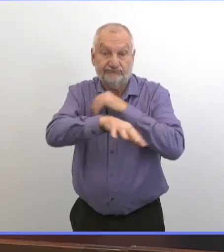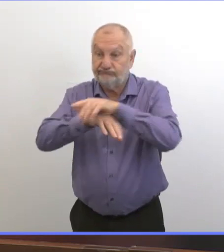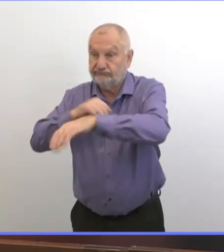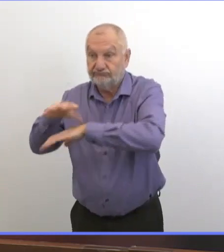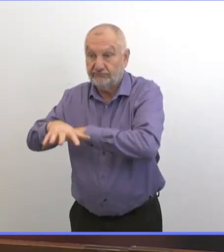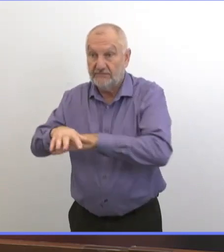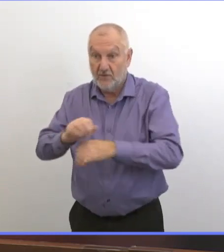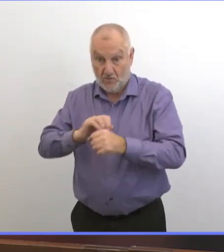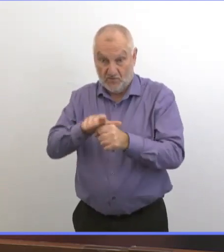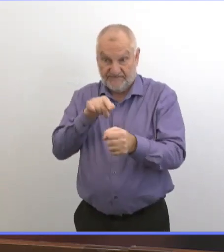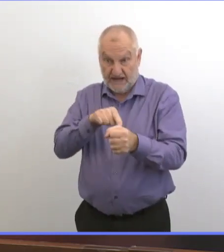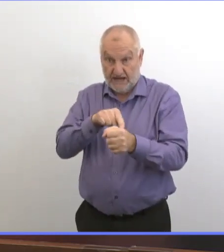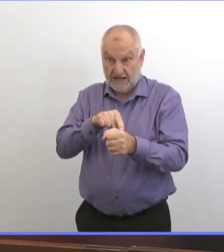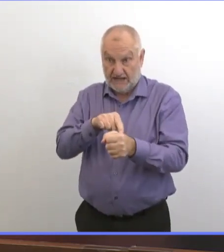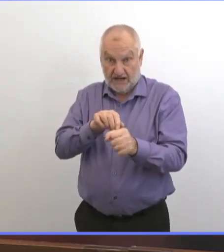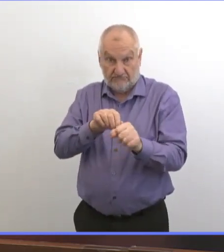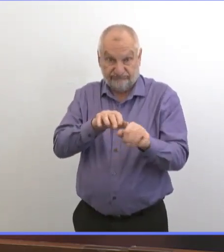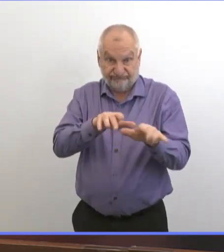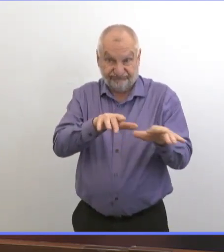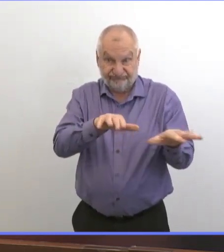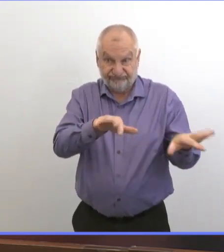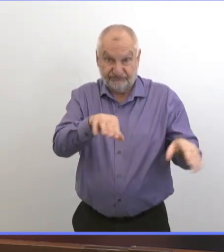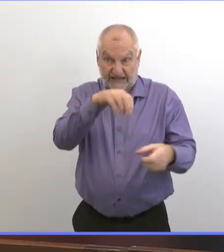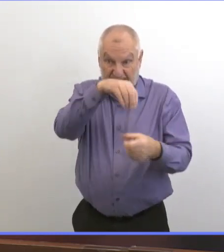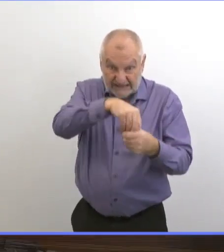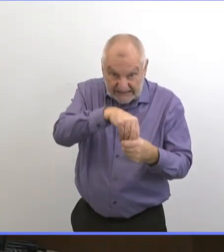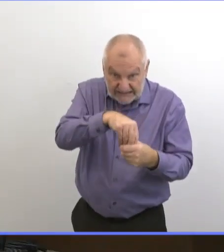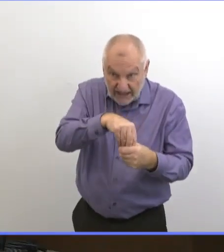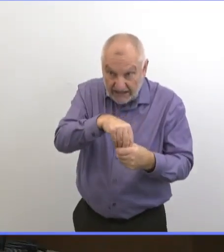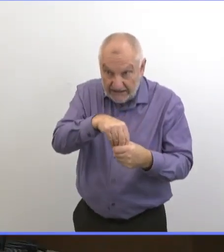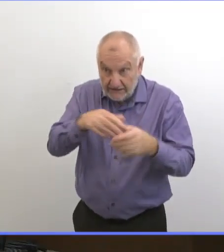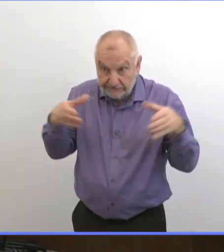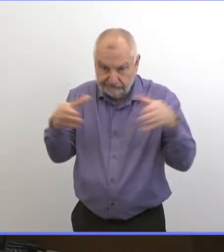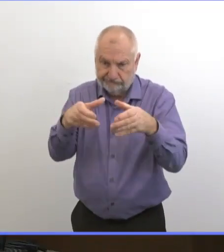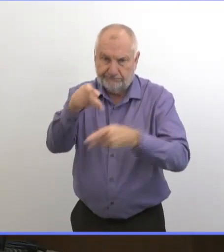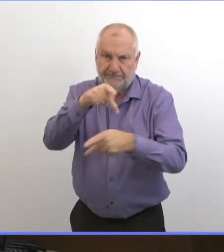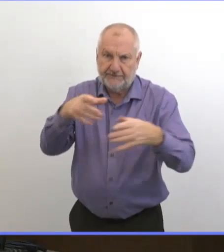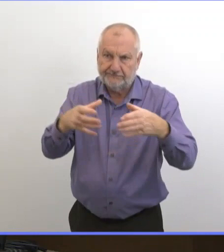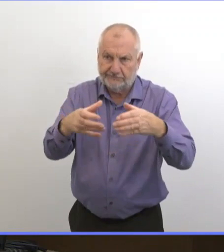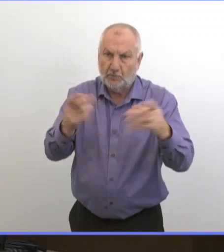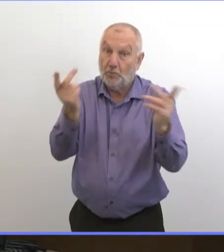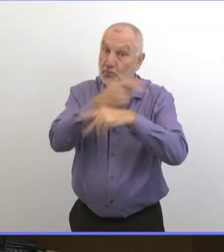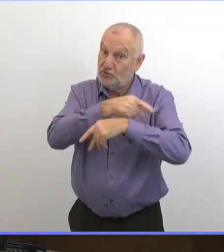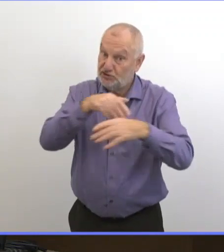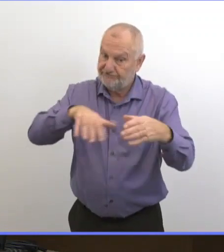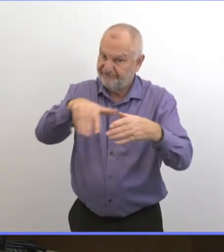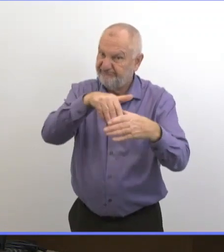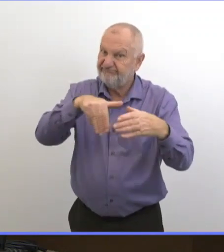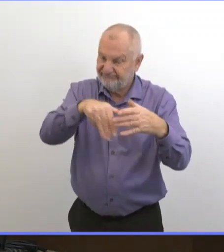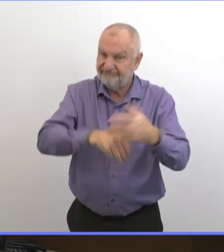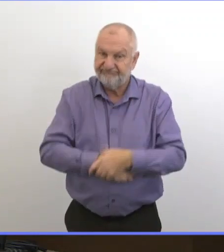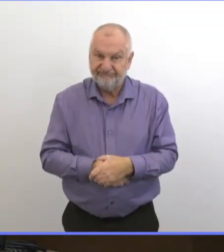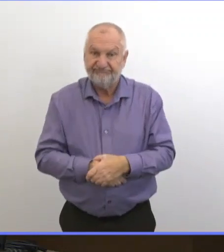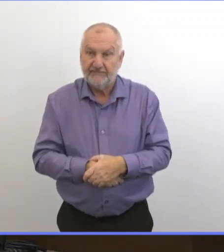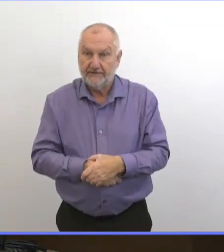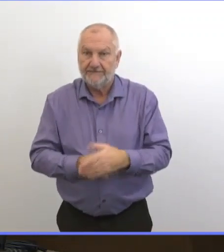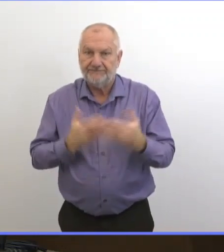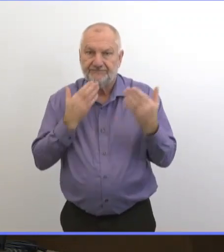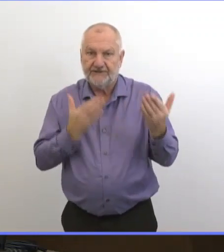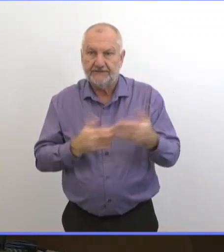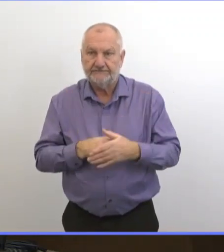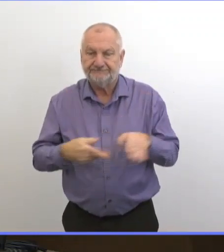Et on sait que ce virus se propage avec des contacts longs à l'intérieur. Merci docteur. Ceci conclut